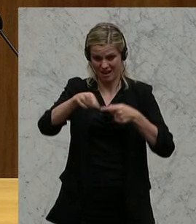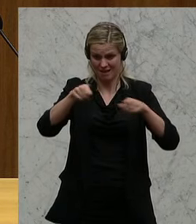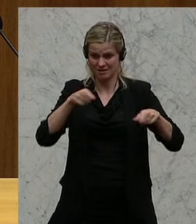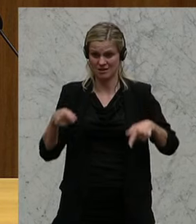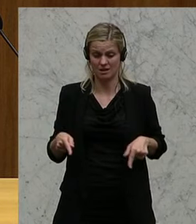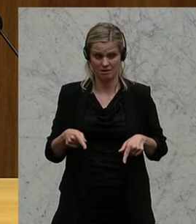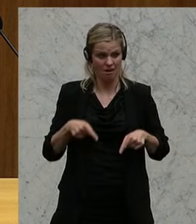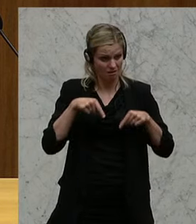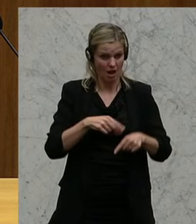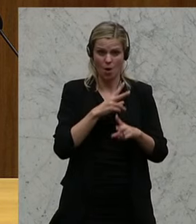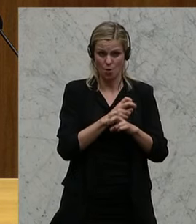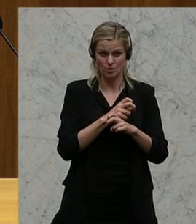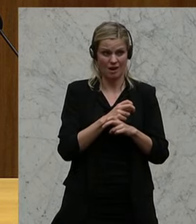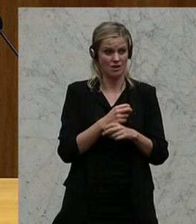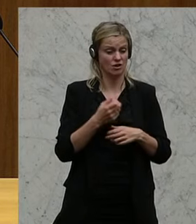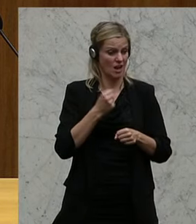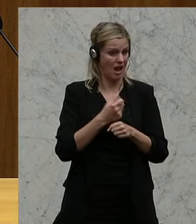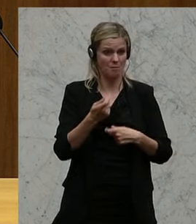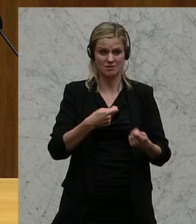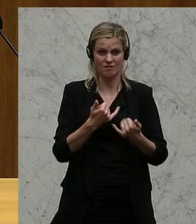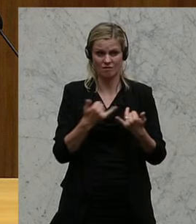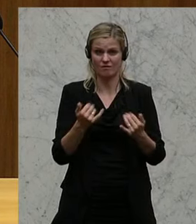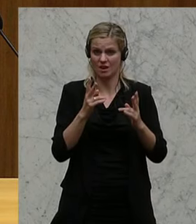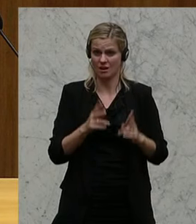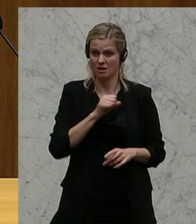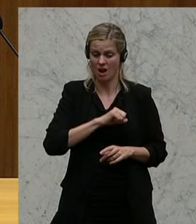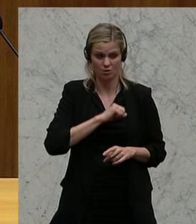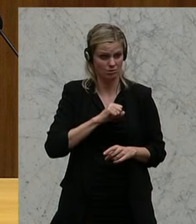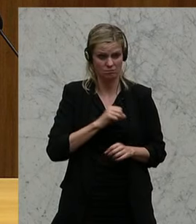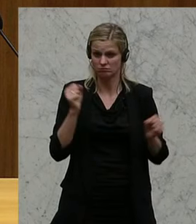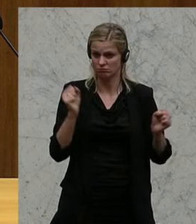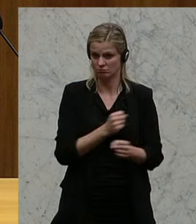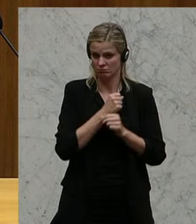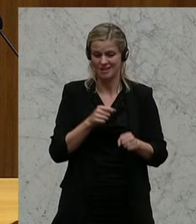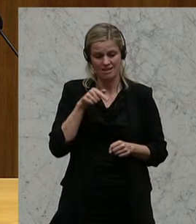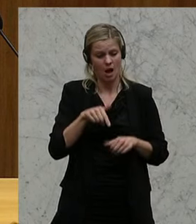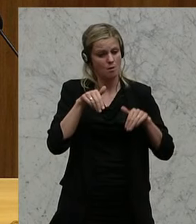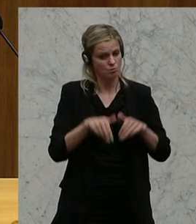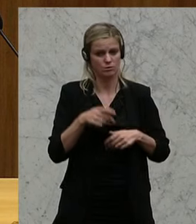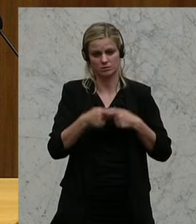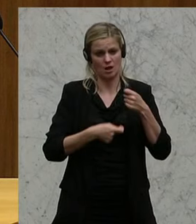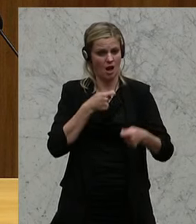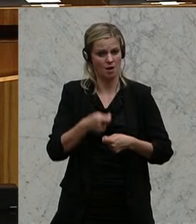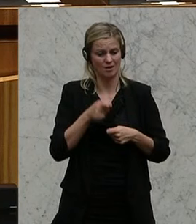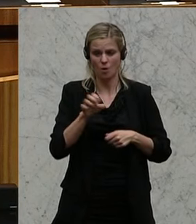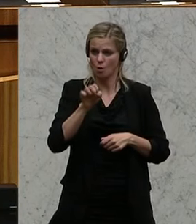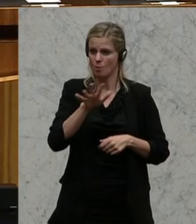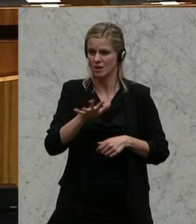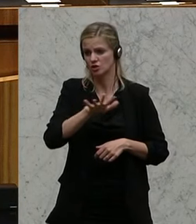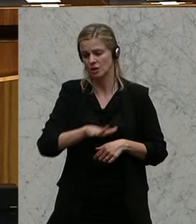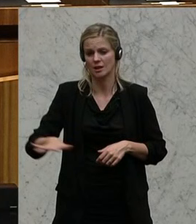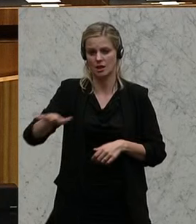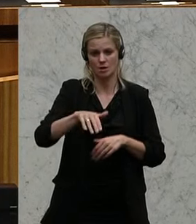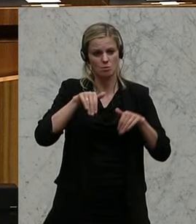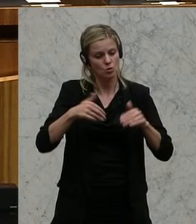kann der heimische Arbeitsmarkt so nicht mehr verkraften. Da gehört der Hebel angesetzt. Herr Bundesminister, da sind Sie auch gefordert, hier das auf europäischer Ebene